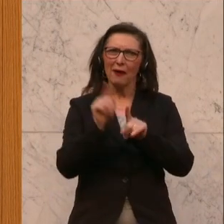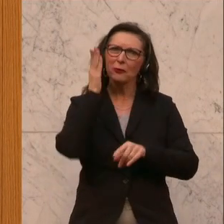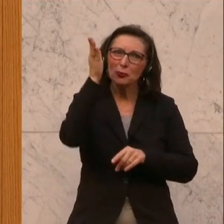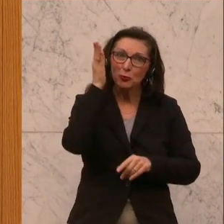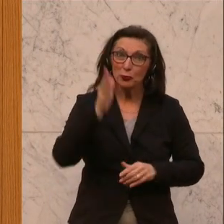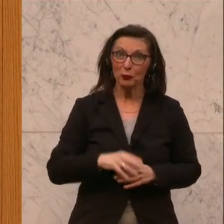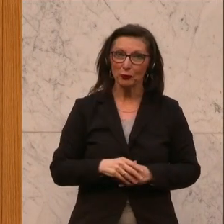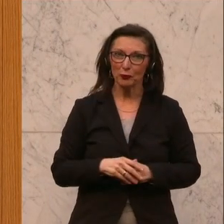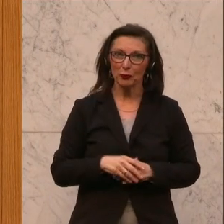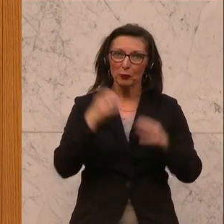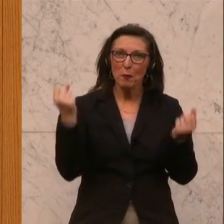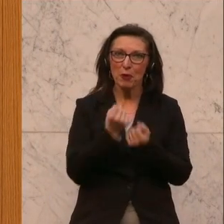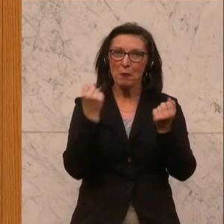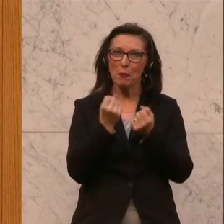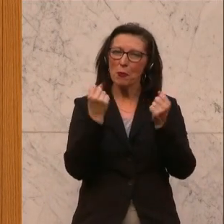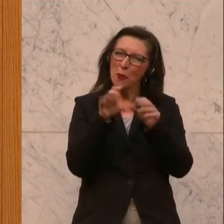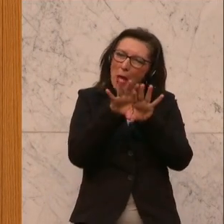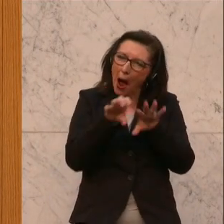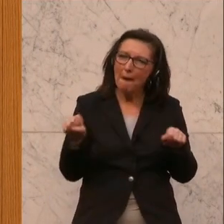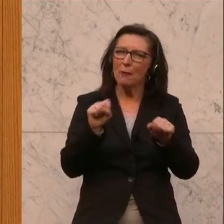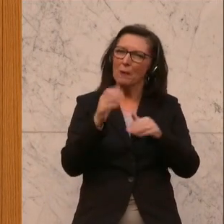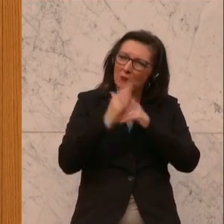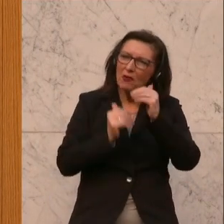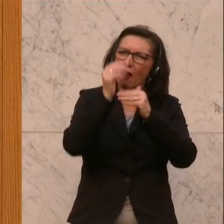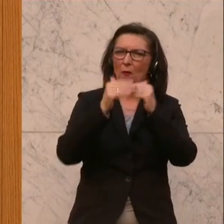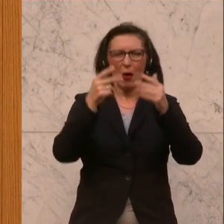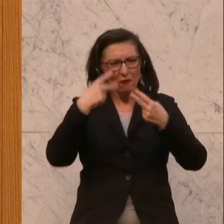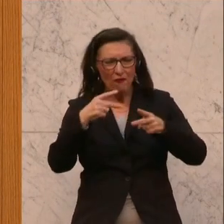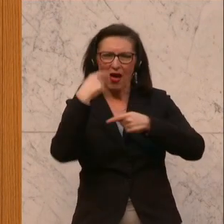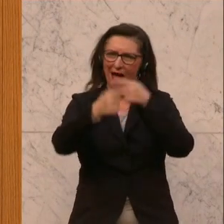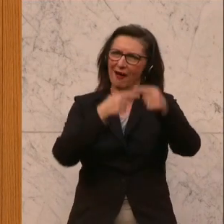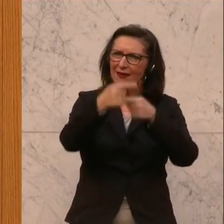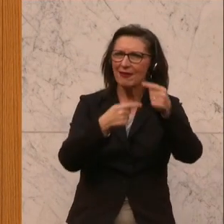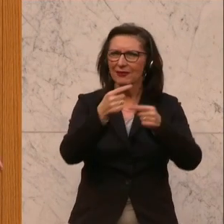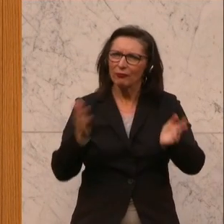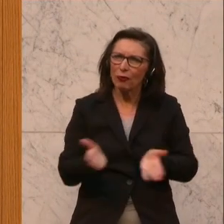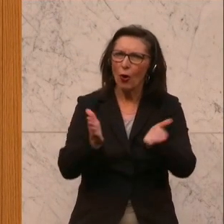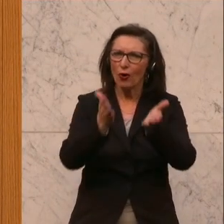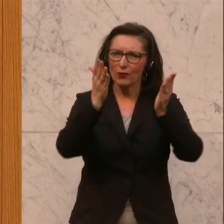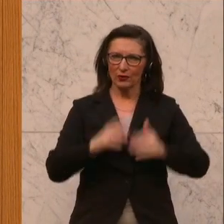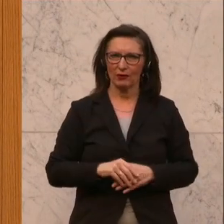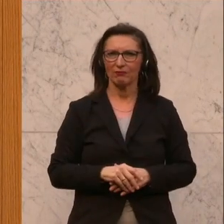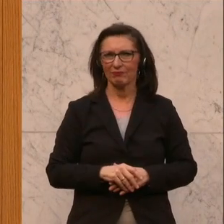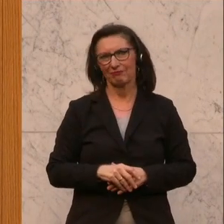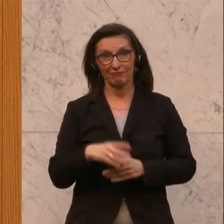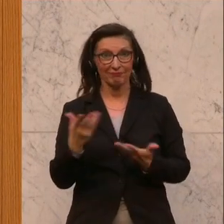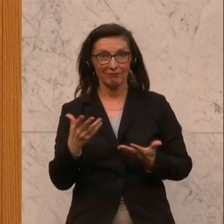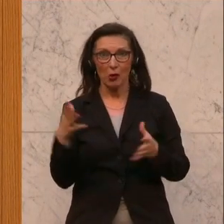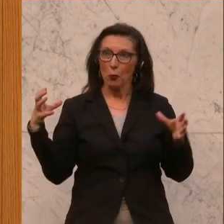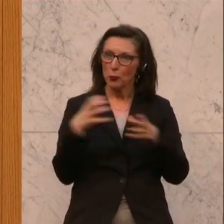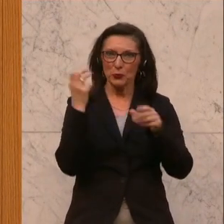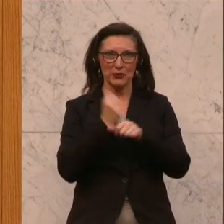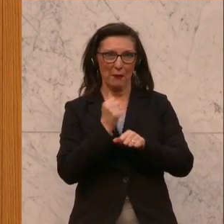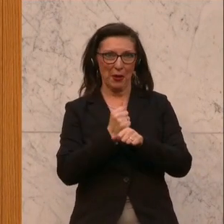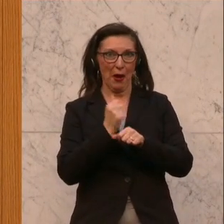bemüht sind, auch Abkommen wie diese weiterzuentwickeln und voranzutreiben, um hier auch die Zusammenarbeit